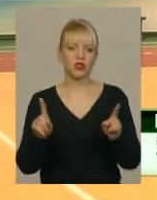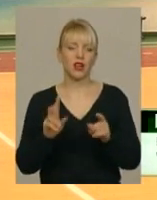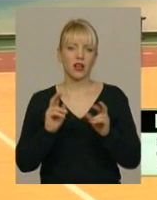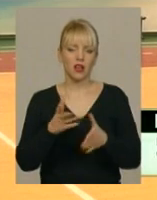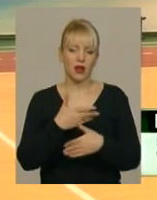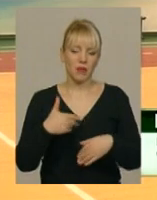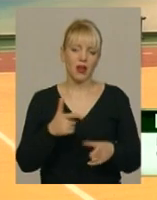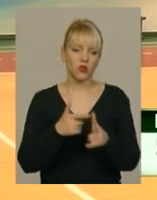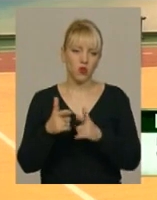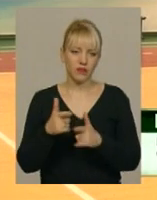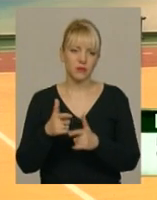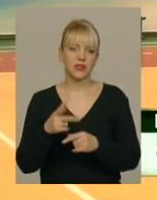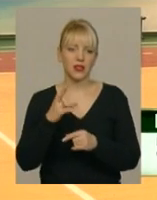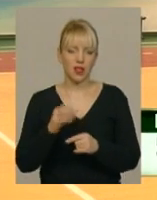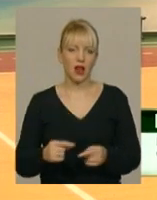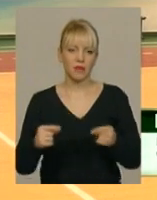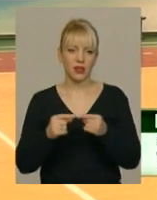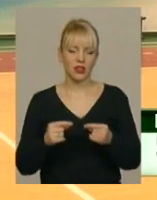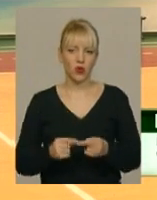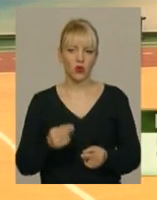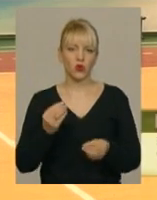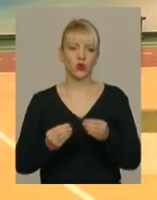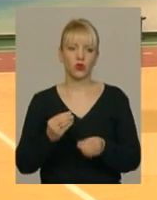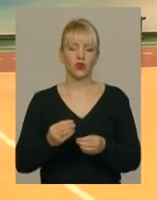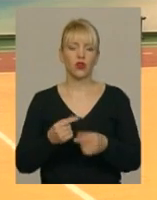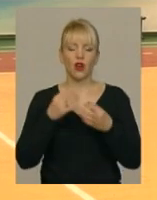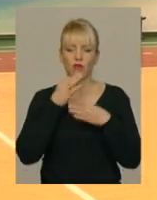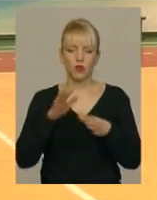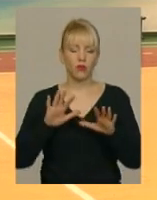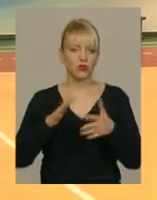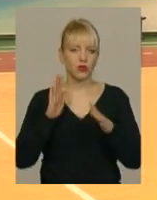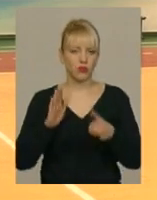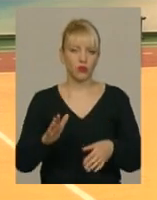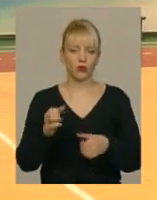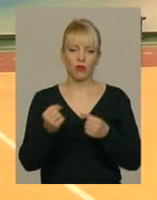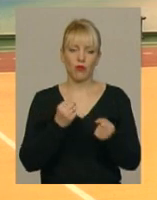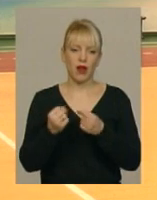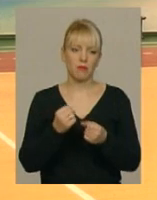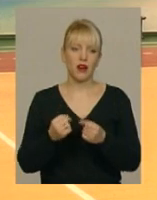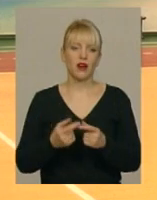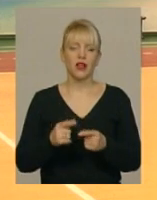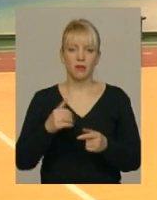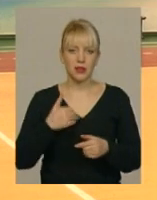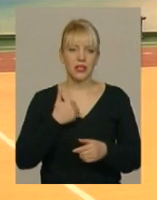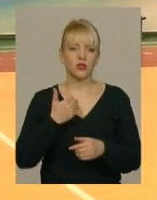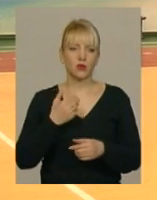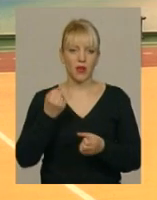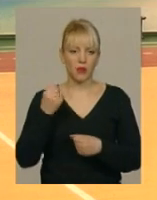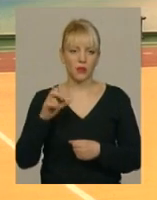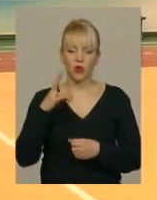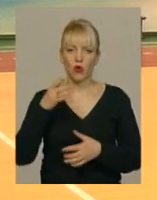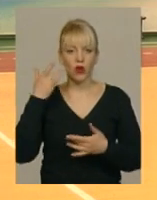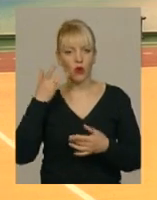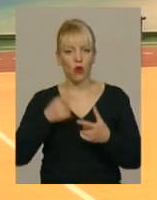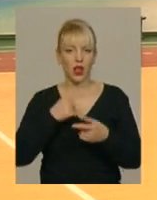готуємося, звісно, на определену гру. В будь-якому випадку буде боротьба, будь-якому випадку достроємо. Але легко